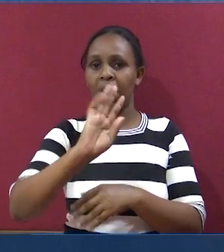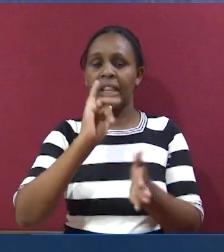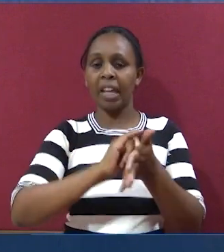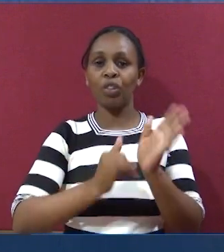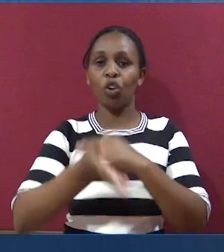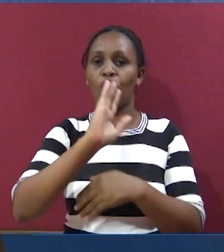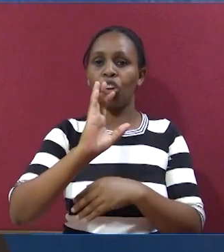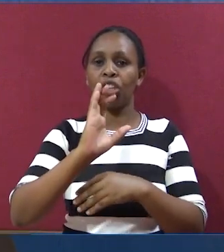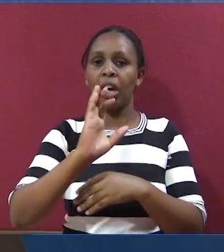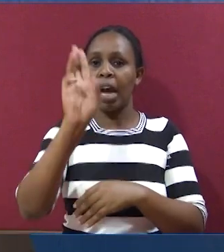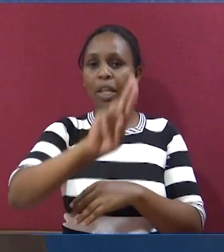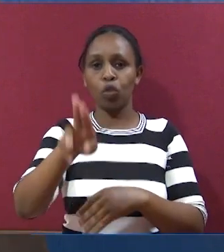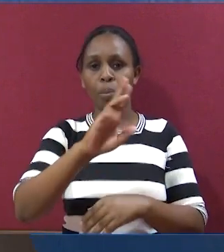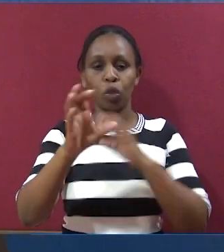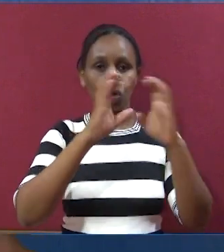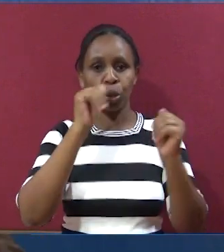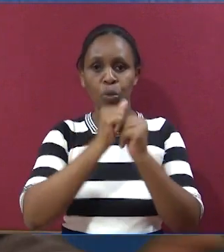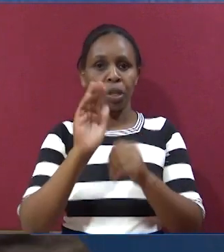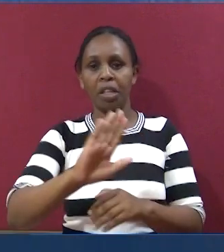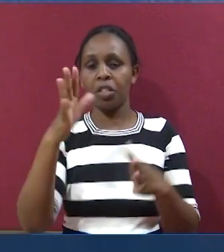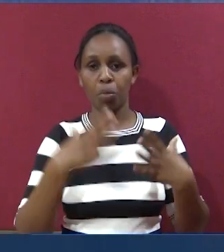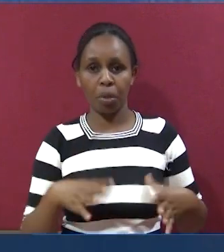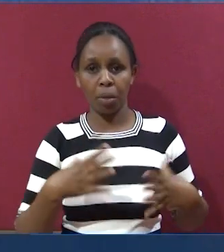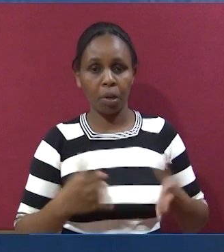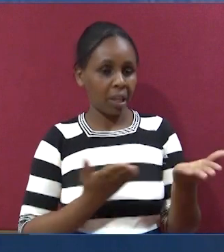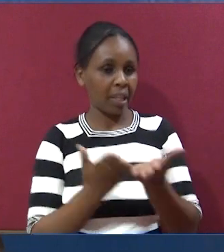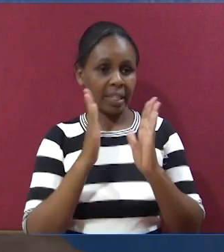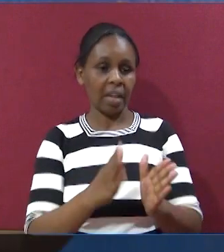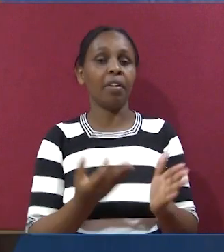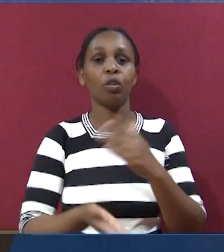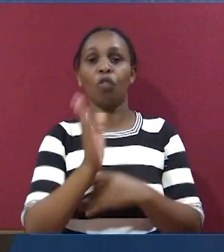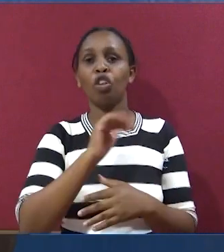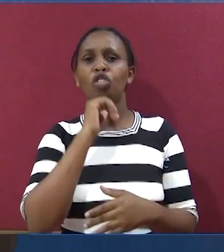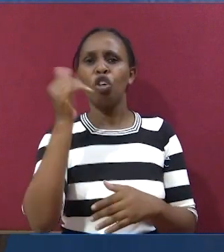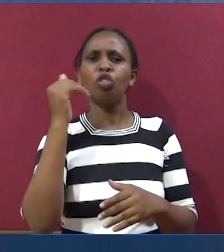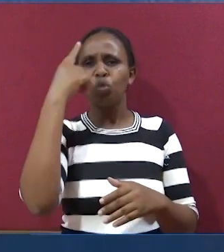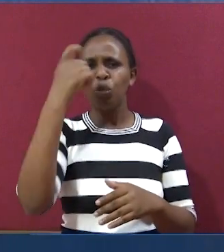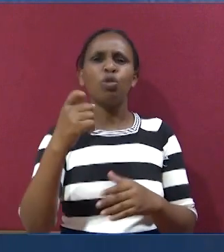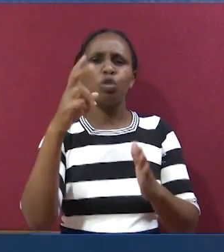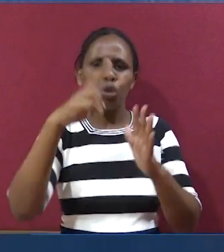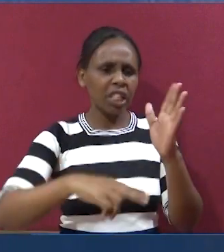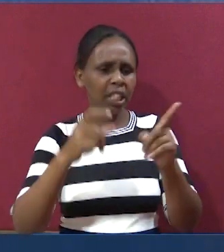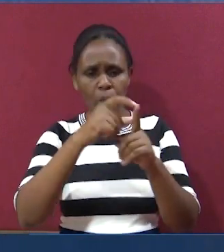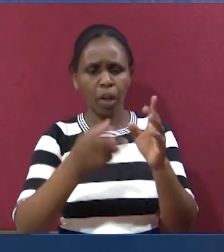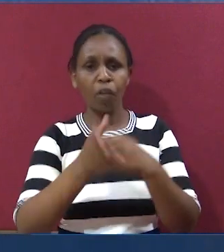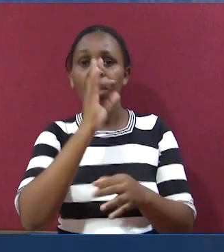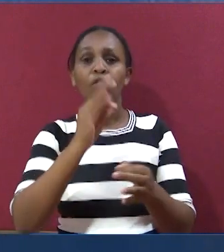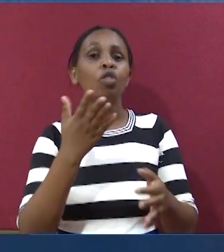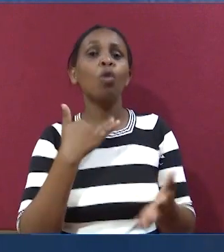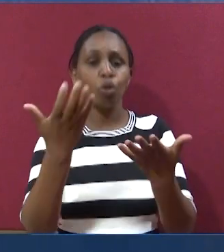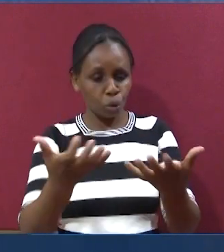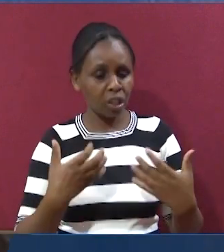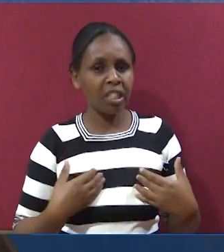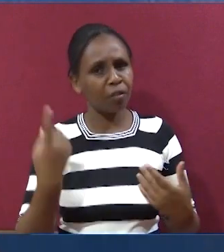nyo njia inaofa, ambayo buwana anatumia kunena na watu wake. Mtumishu wa mungu usikose kusoma neno la buwana.